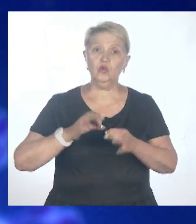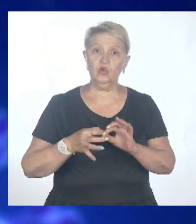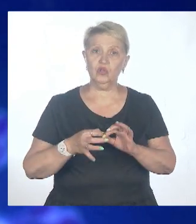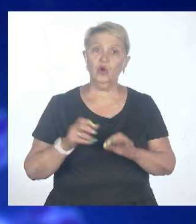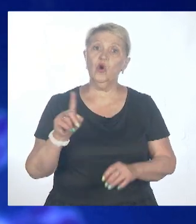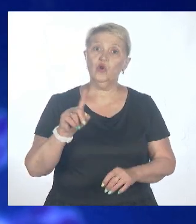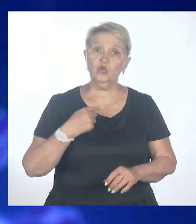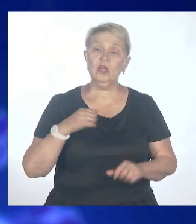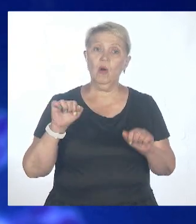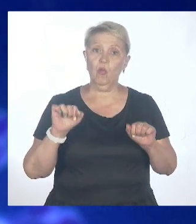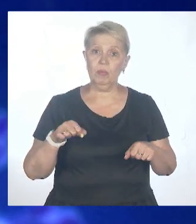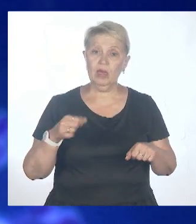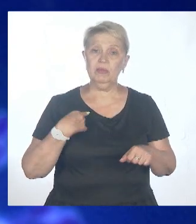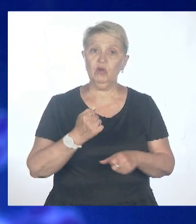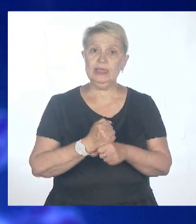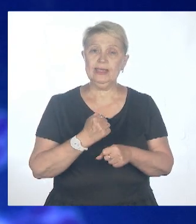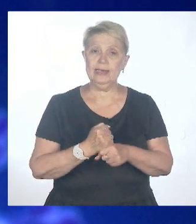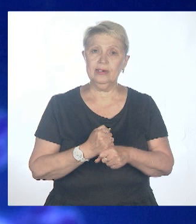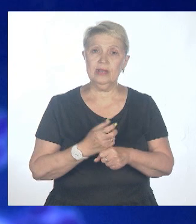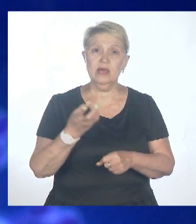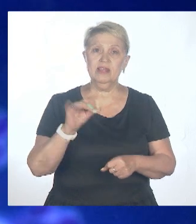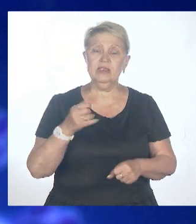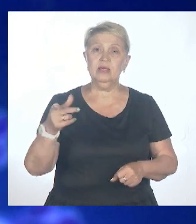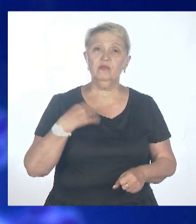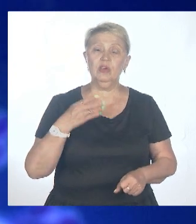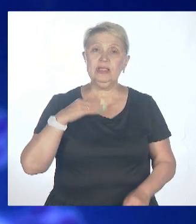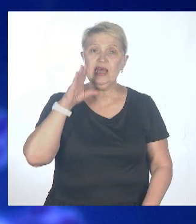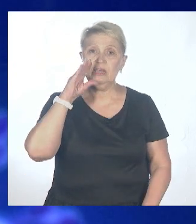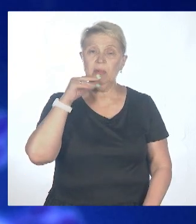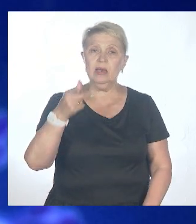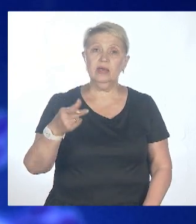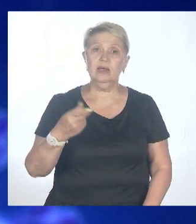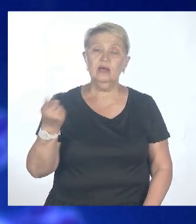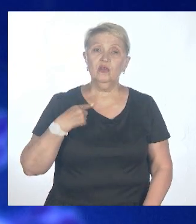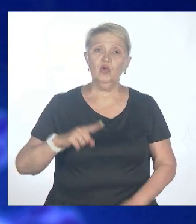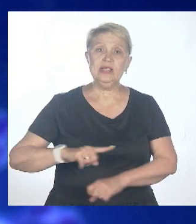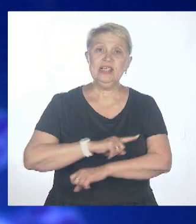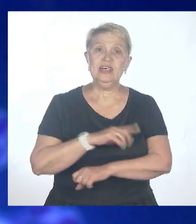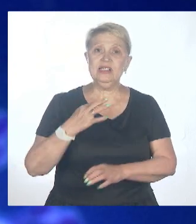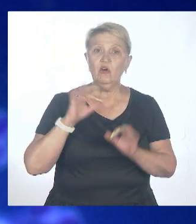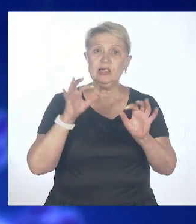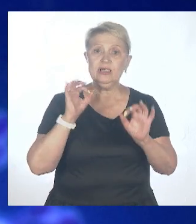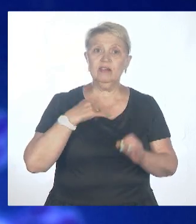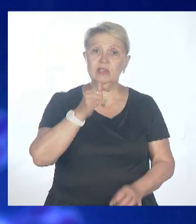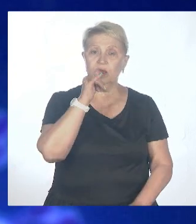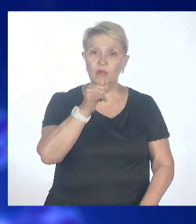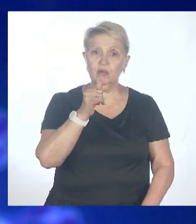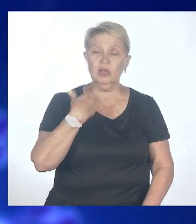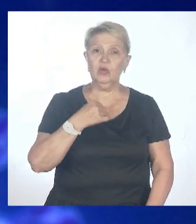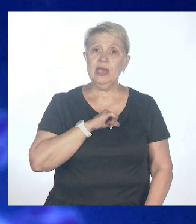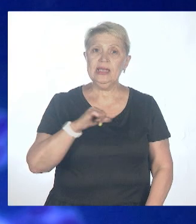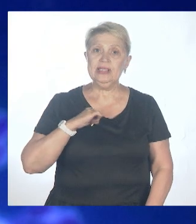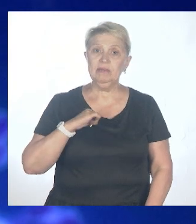да. Но проблема в том, что ни собаки, ни крысы нам не рассказывают, как они это делают. Нам приходится самим догадываться,